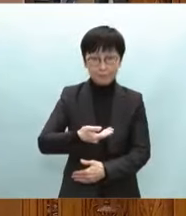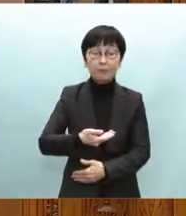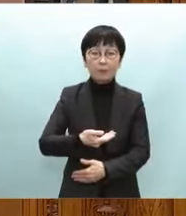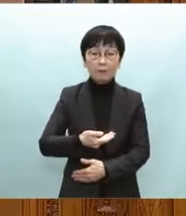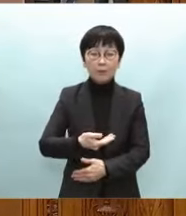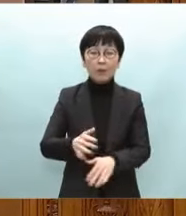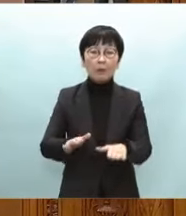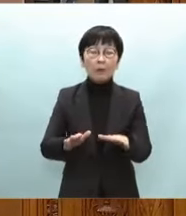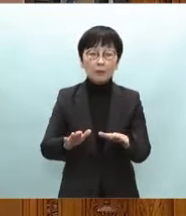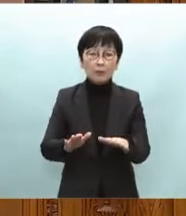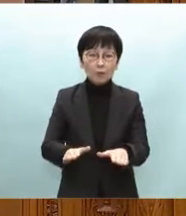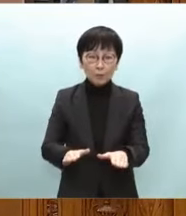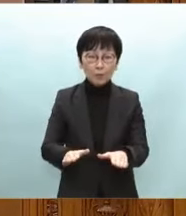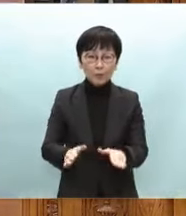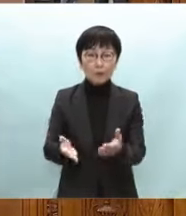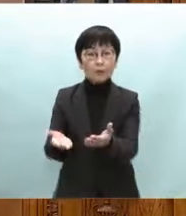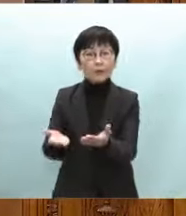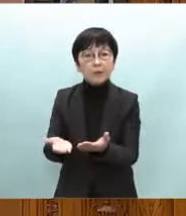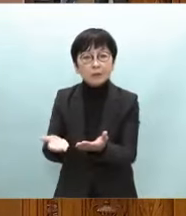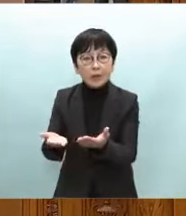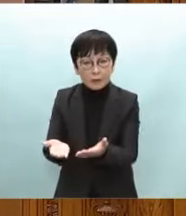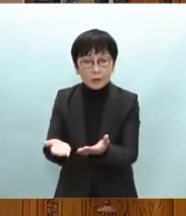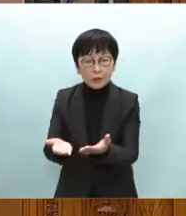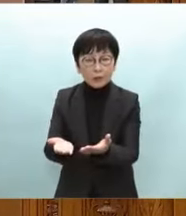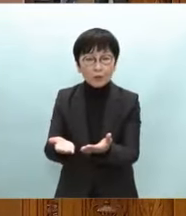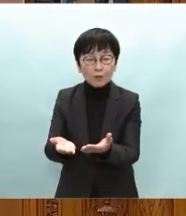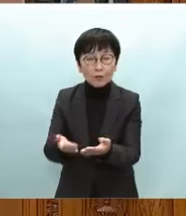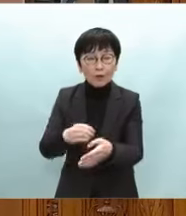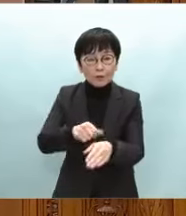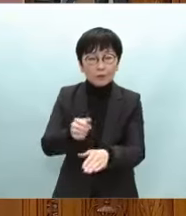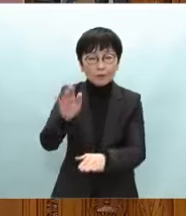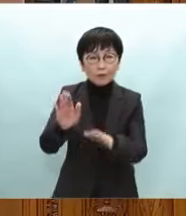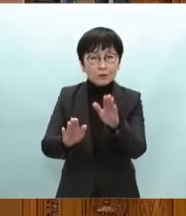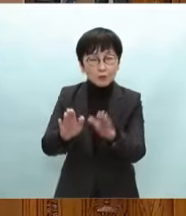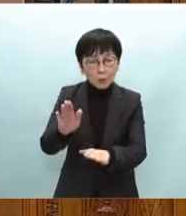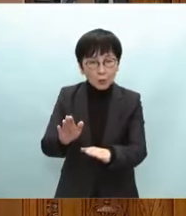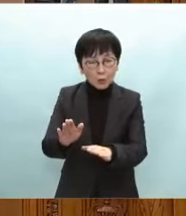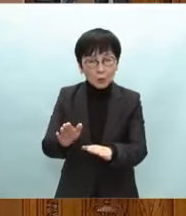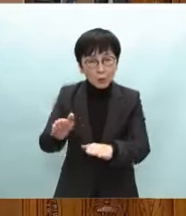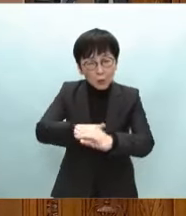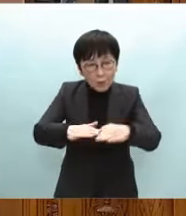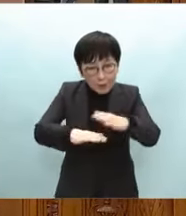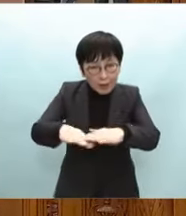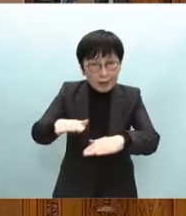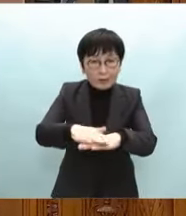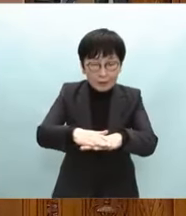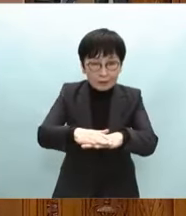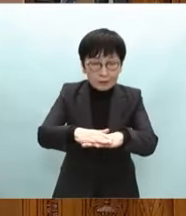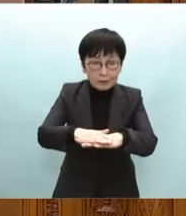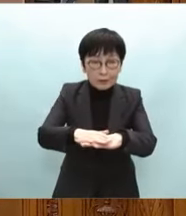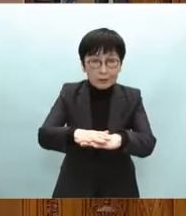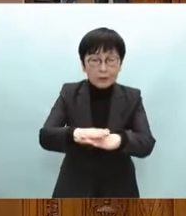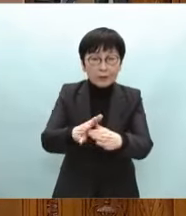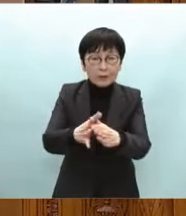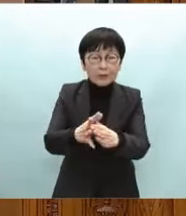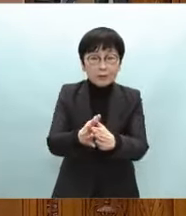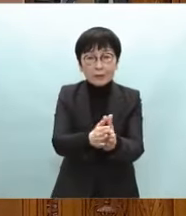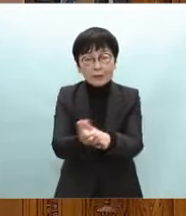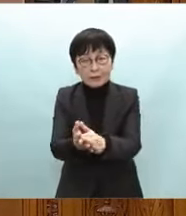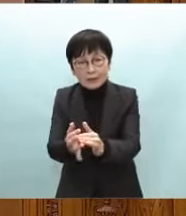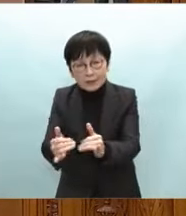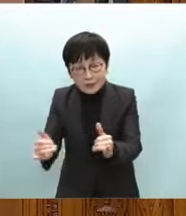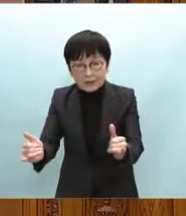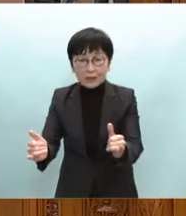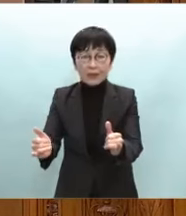今般の震災では厳しい状況が幾重にも重なり多くの被災者が不自由な